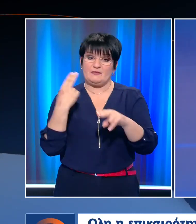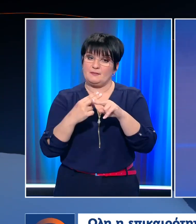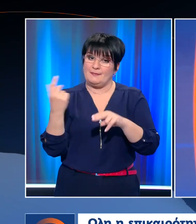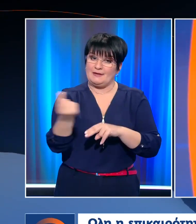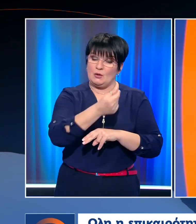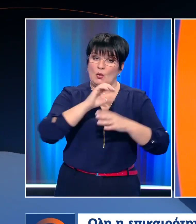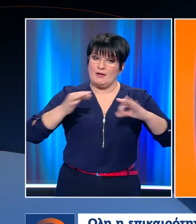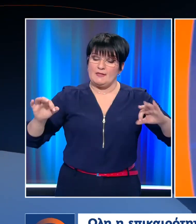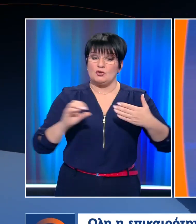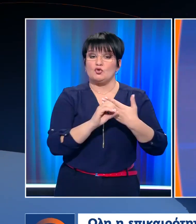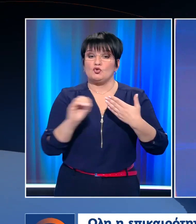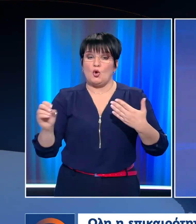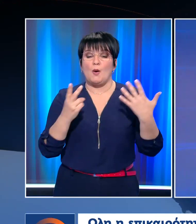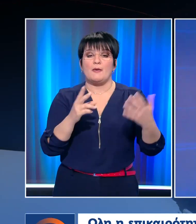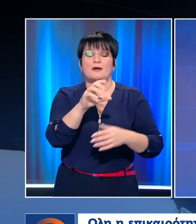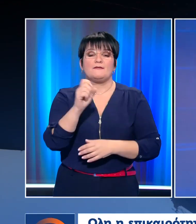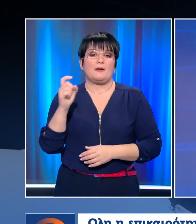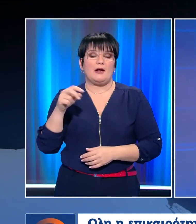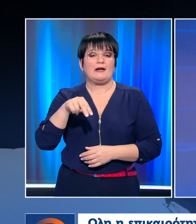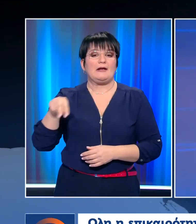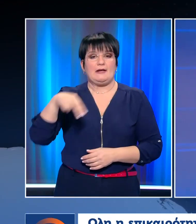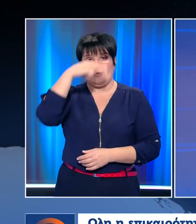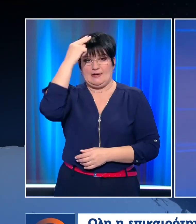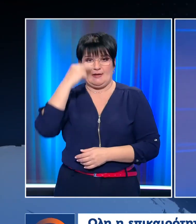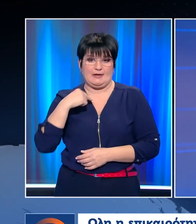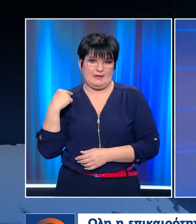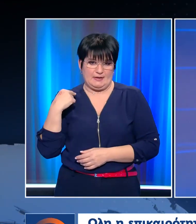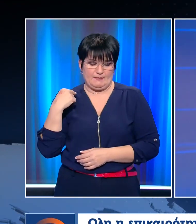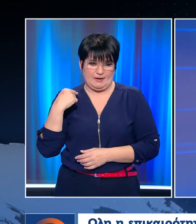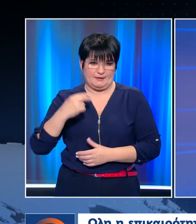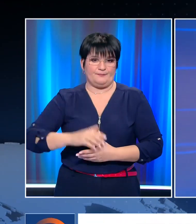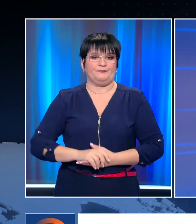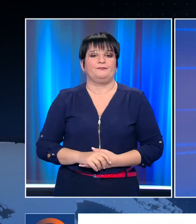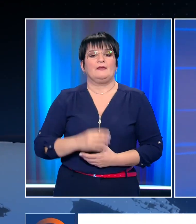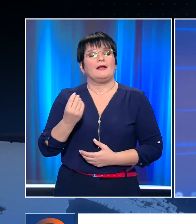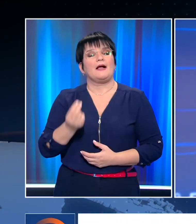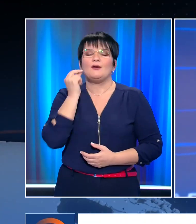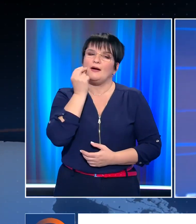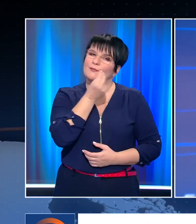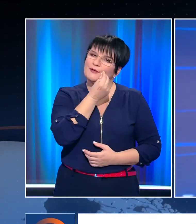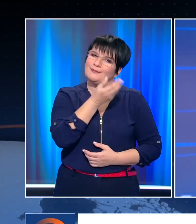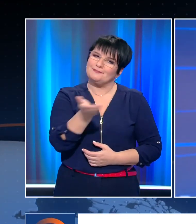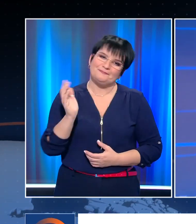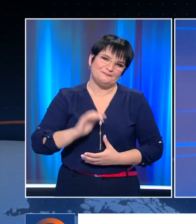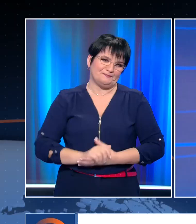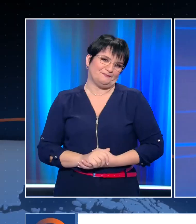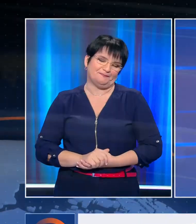επικαιρότητα αναλυτικά στο κεντρικό δελτίο ειδήσεων του Open στις 7 παρα 10 με την Ίκη Λιμπεράκη. Καλό απόγευμα σε όλους.